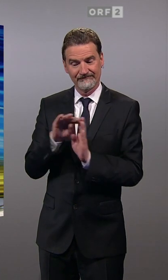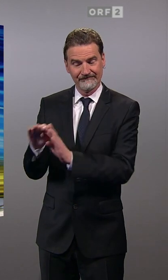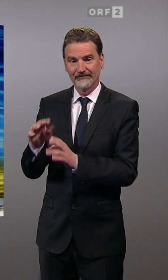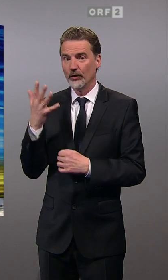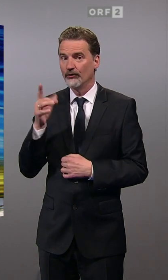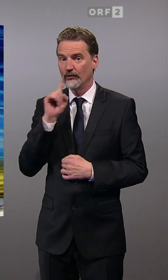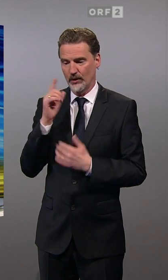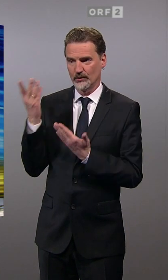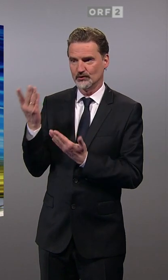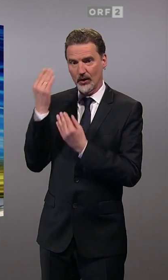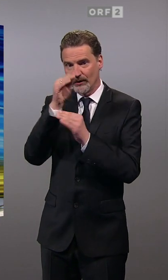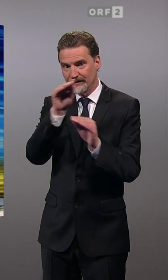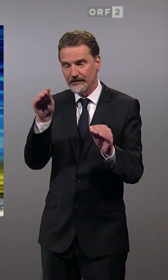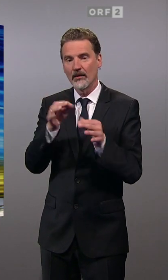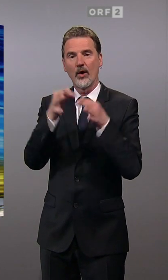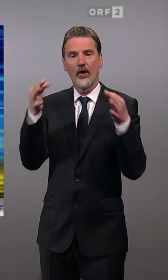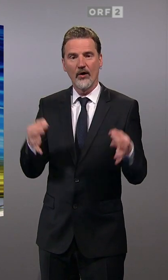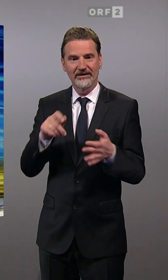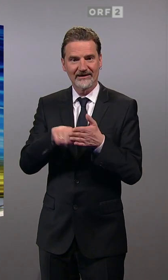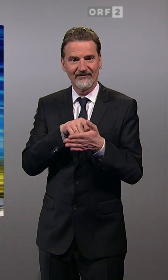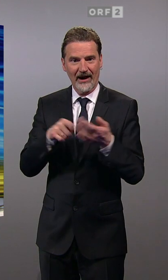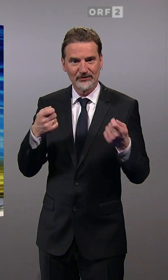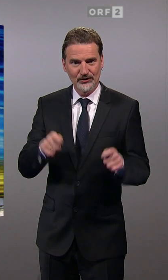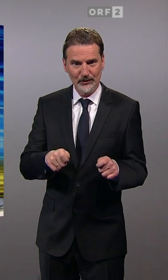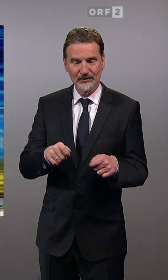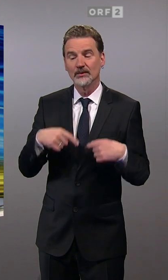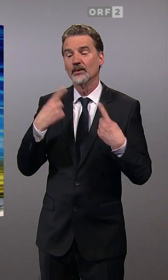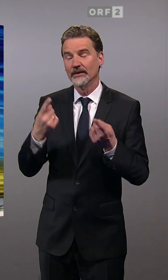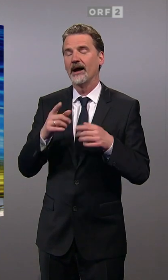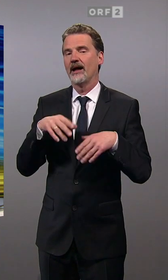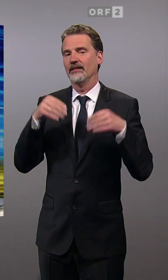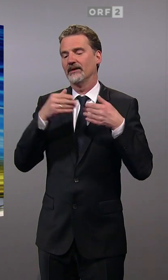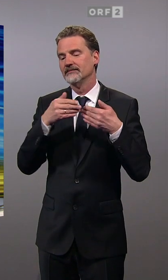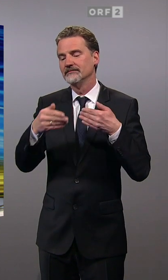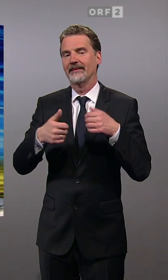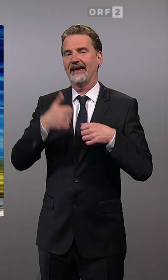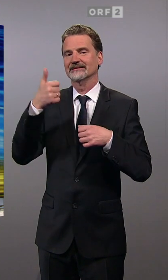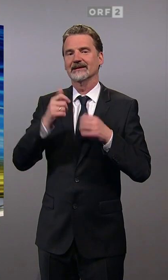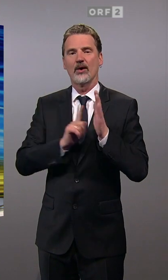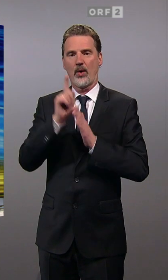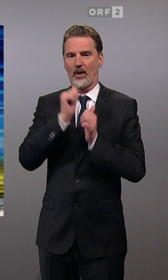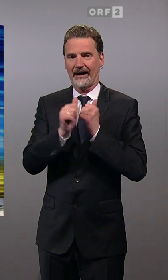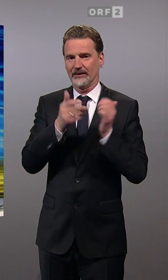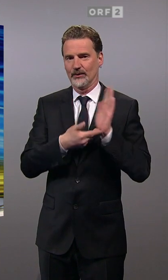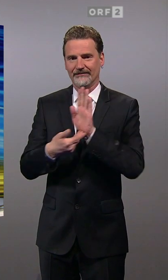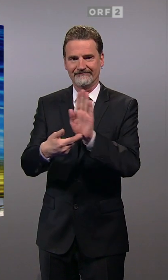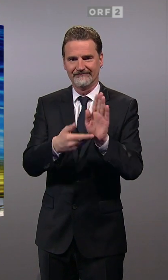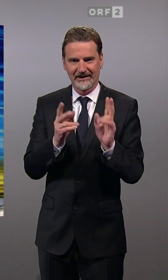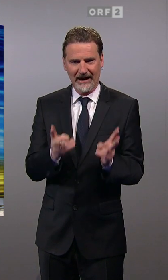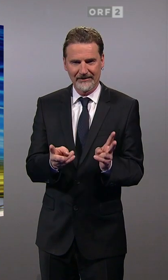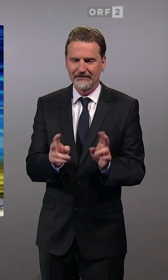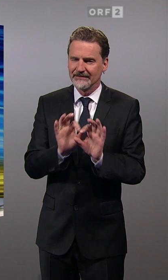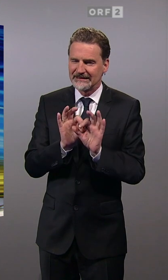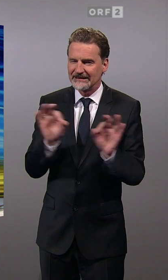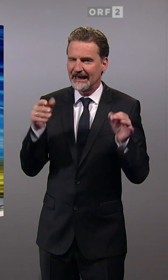offizieller Wahlschluss in Niederösterreich und dann werden wir Ihnen auch schon die ersten Hochrechnungen präsentieren können. Ein sehr intensiver und